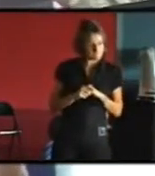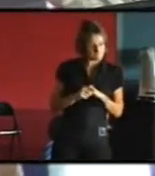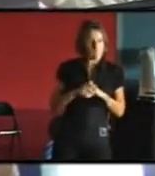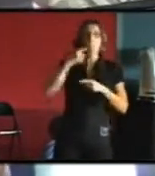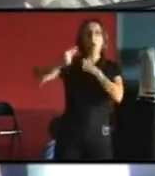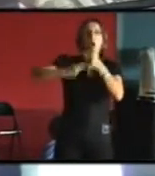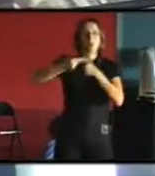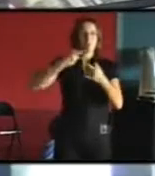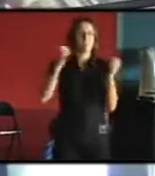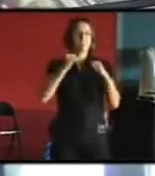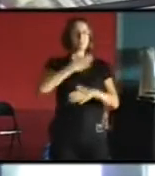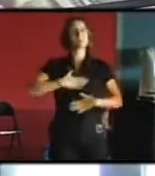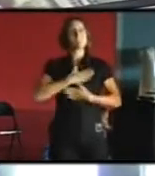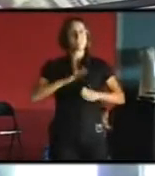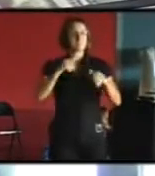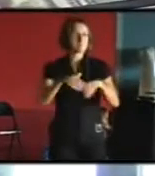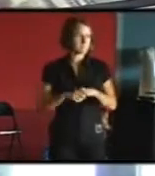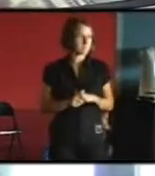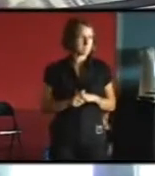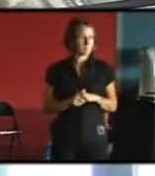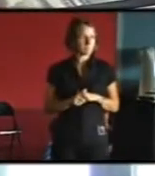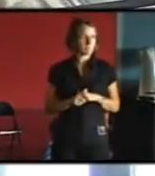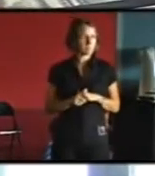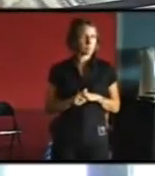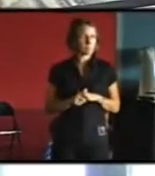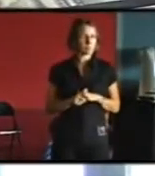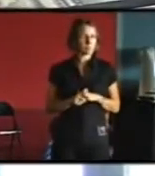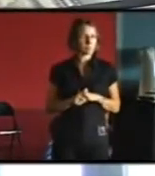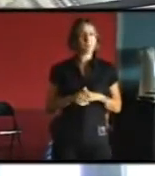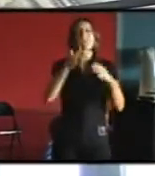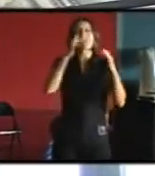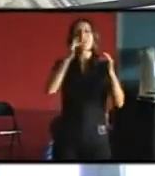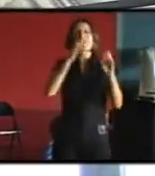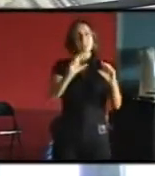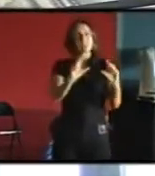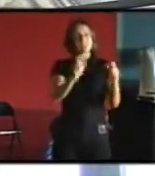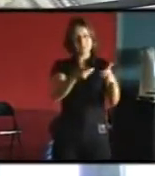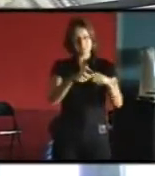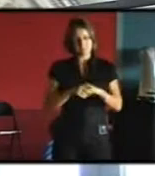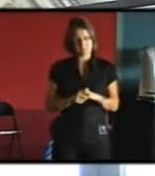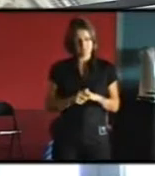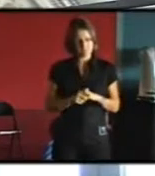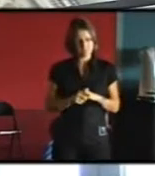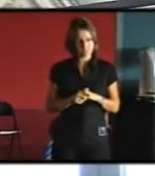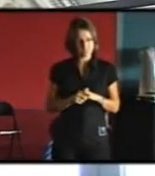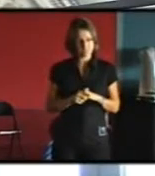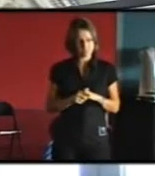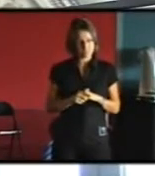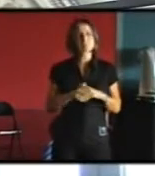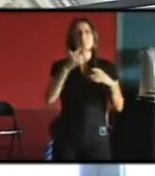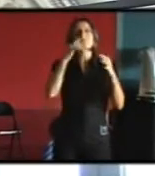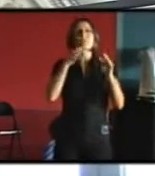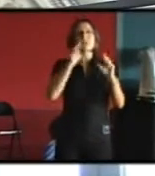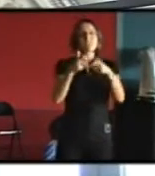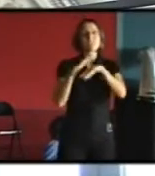en cours alors ça ça me fait vraiment plaisir voilà ceci étant au-delà du diagnostic et donc on y reviendra